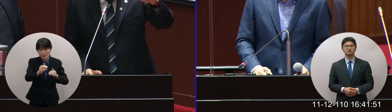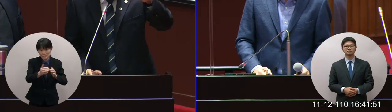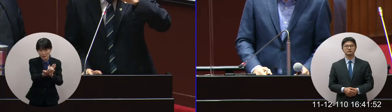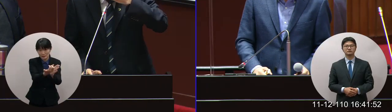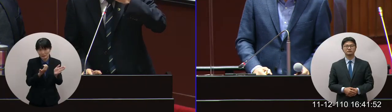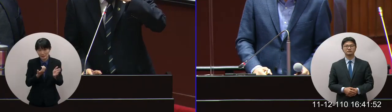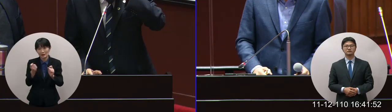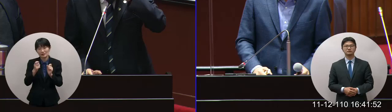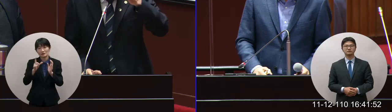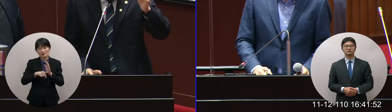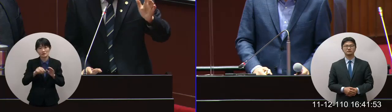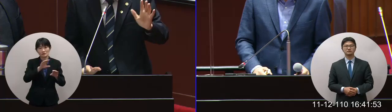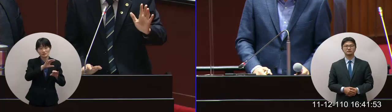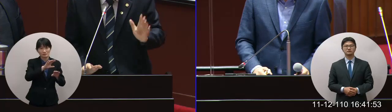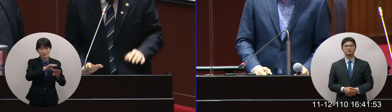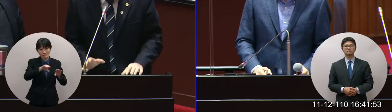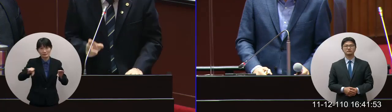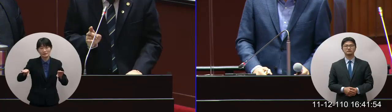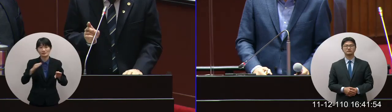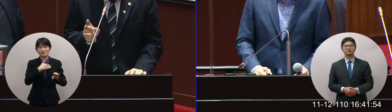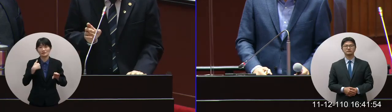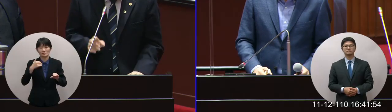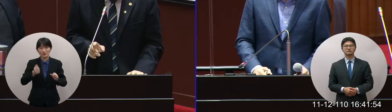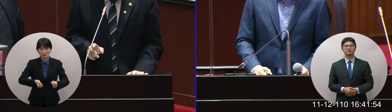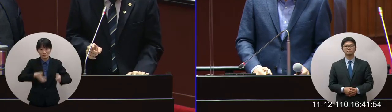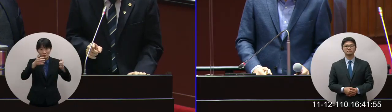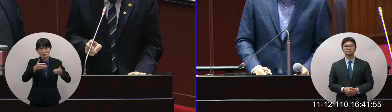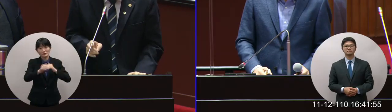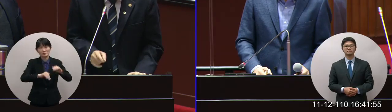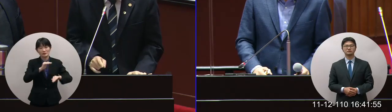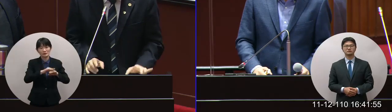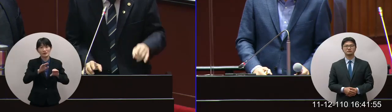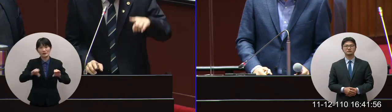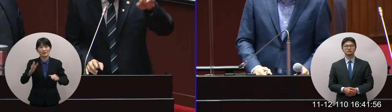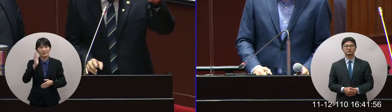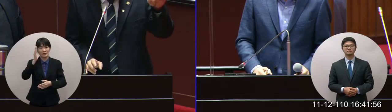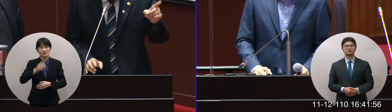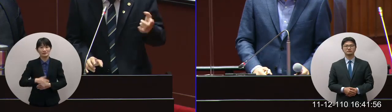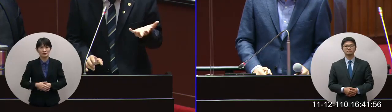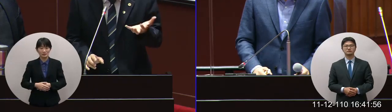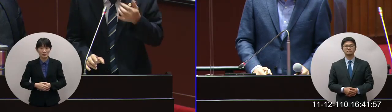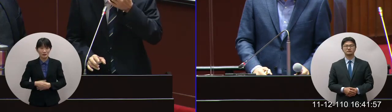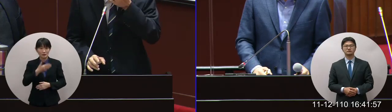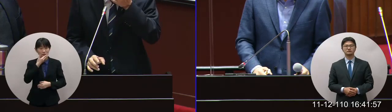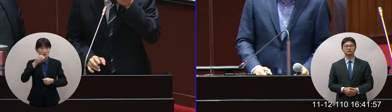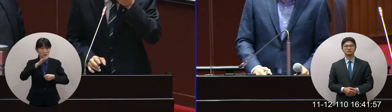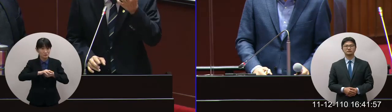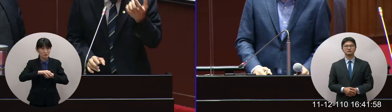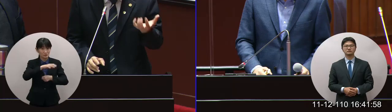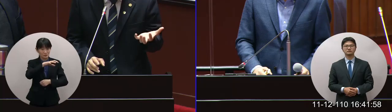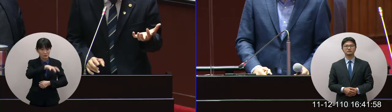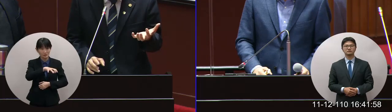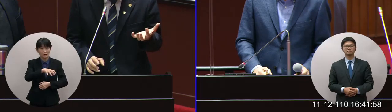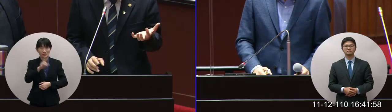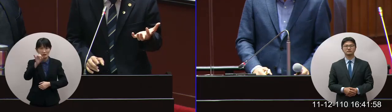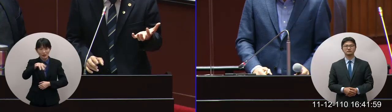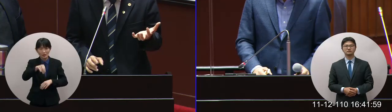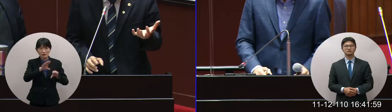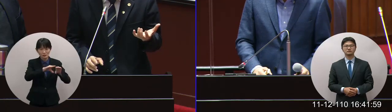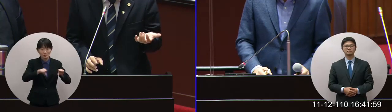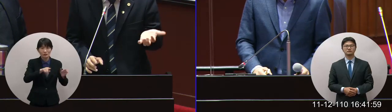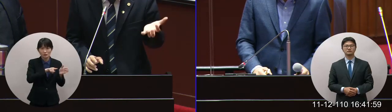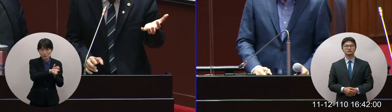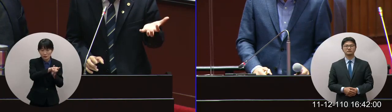但是一塊一塊的用掉這個空間不見那我們現在大概有兩個第一個慶浦地方哪一些是停車場用地